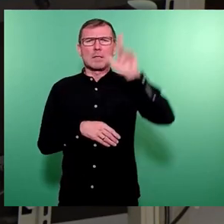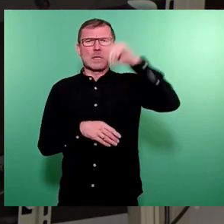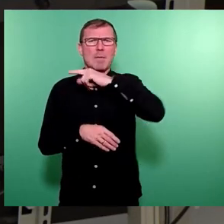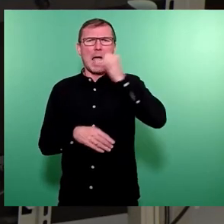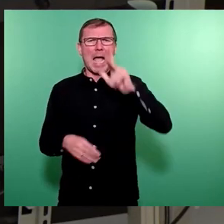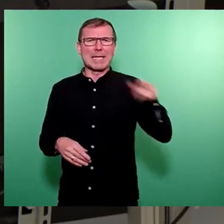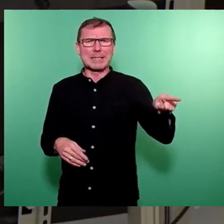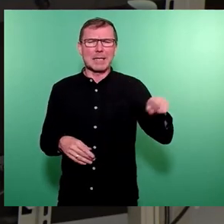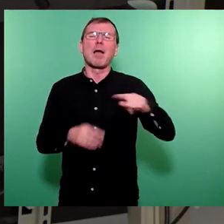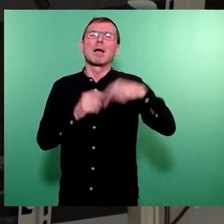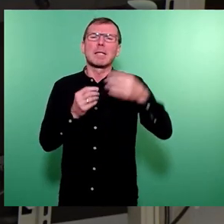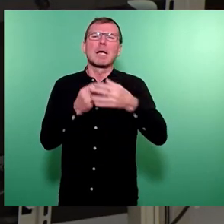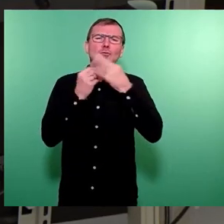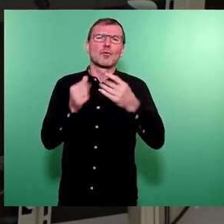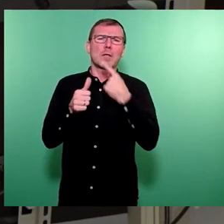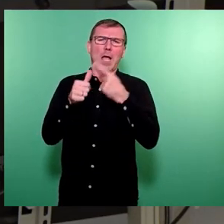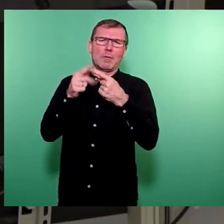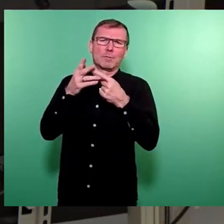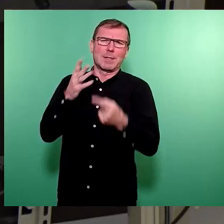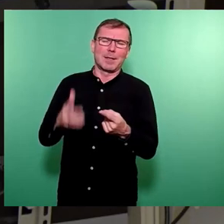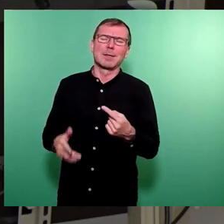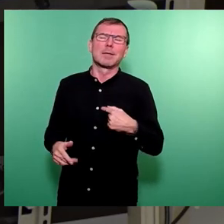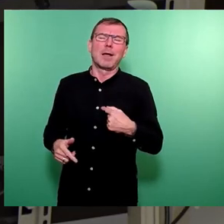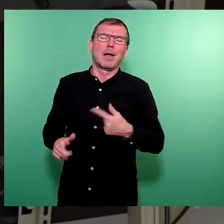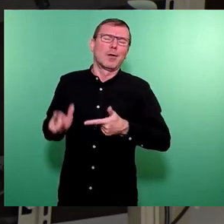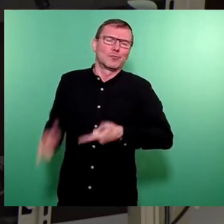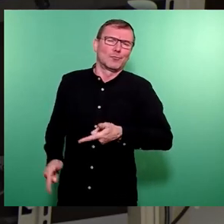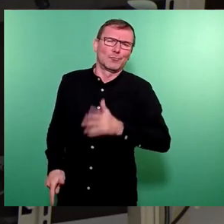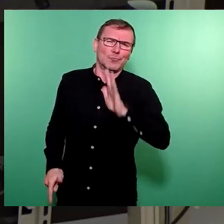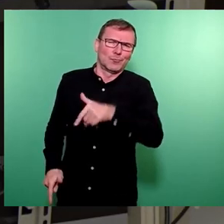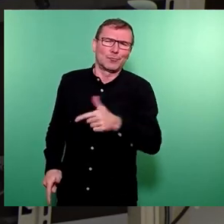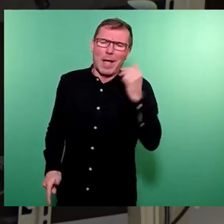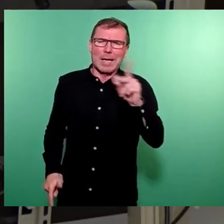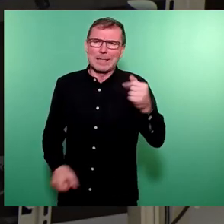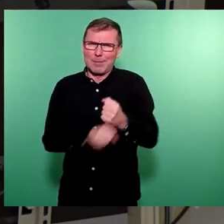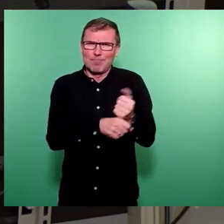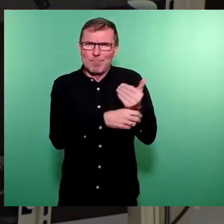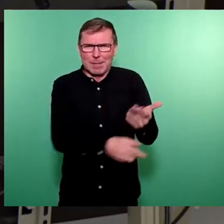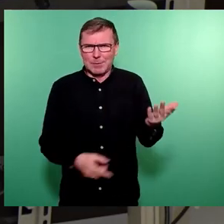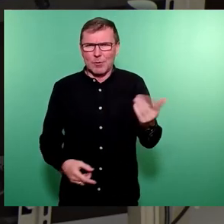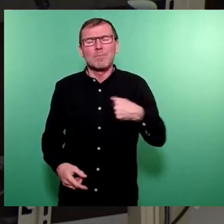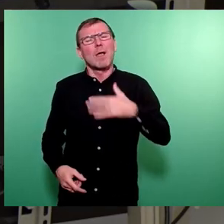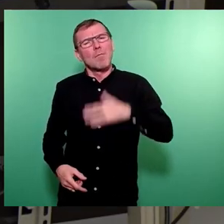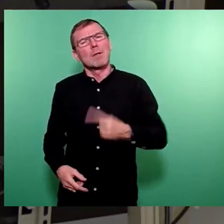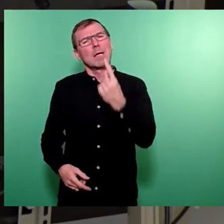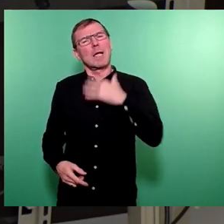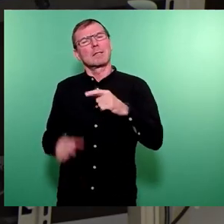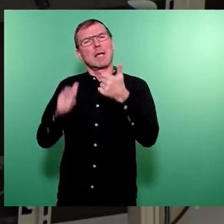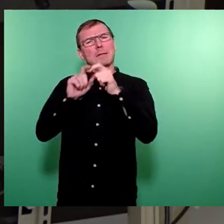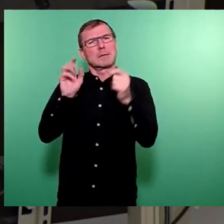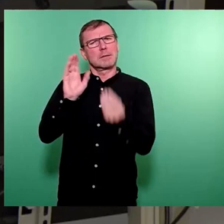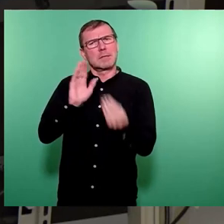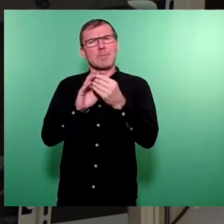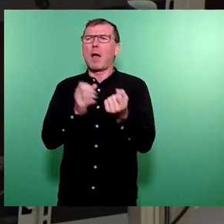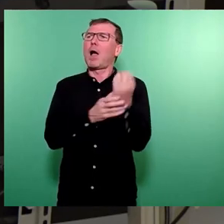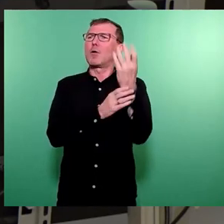wird das alles schön aufzählen, das kann ich mir jetzt wahrscheinlich sparen. Ich würde noch gerne was zum Thema Kultur